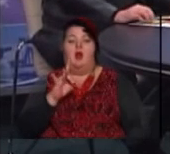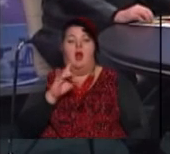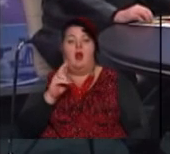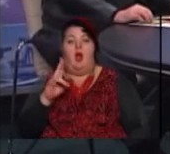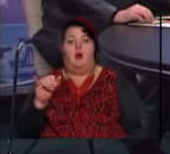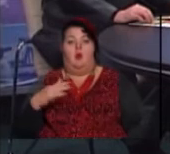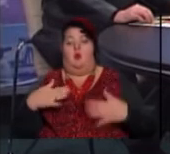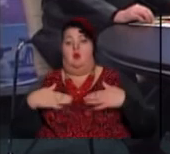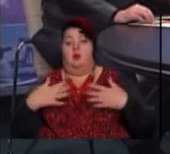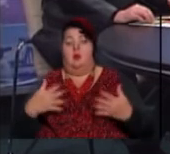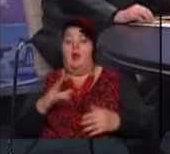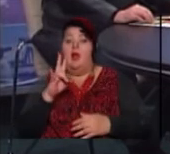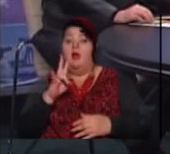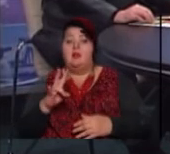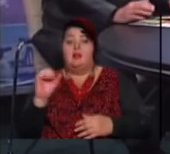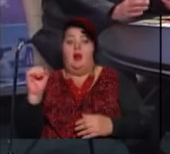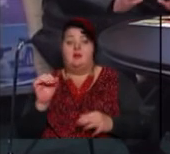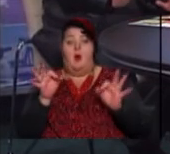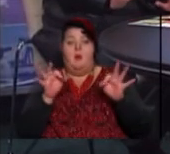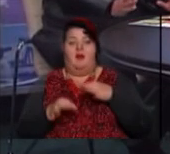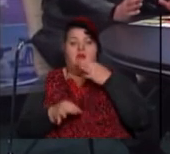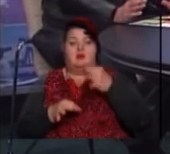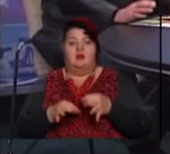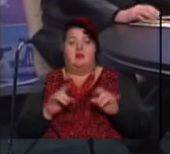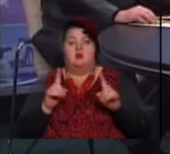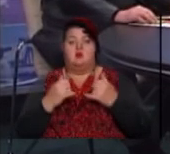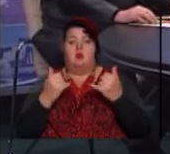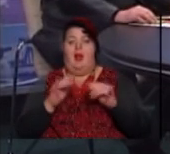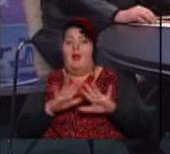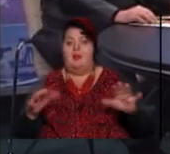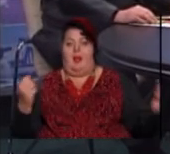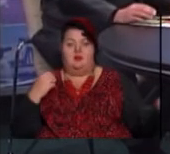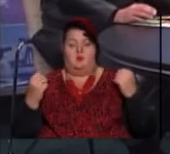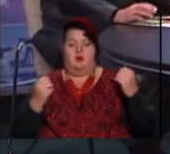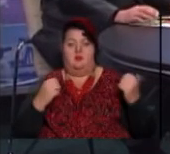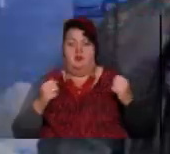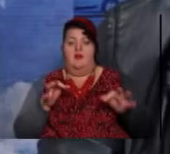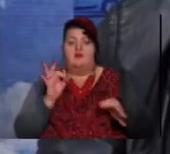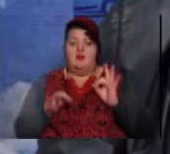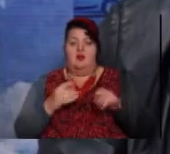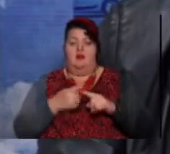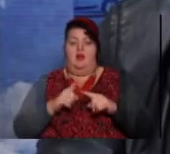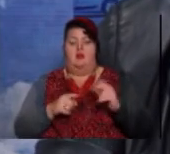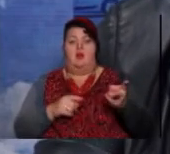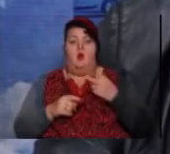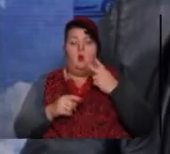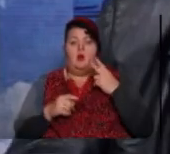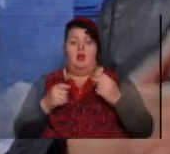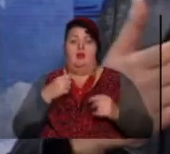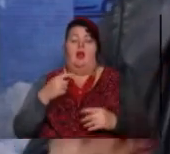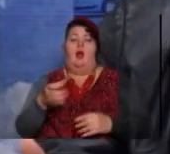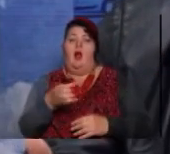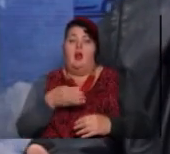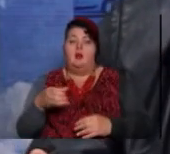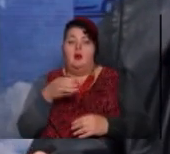Ніна Олександровна правильно сказала, що по поводу для не спортсменів, звісно, що це курення, алкоголь, який, в свою